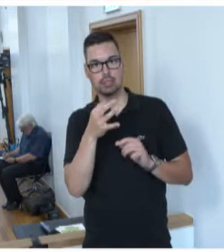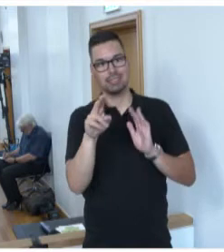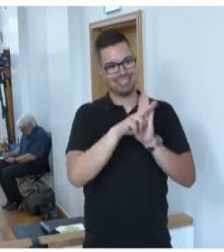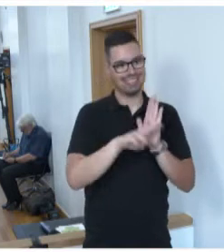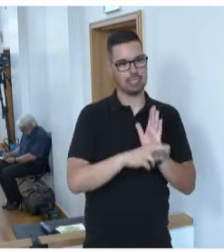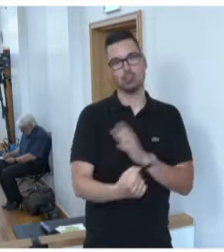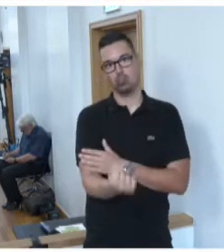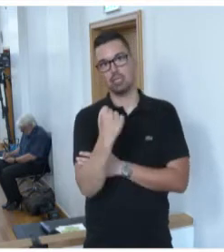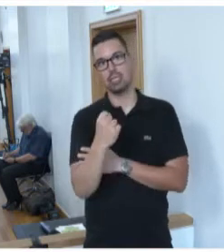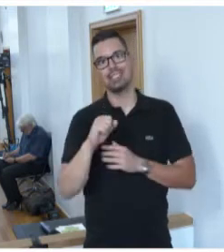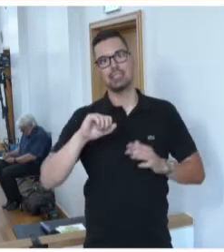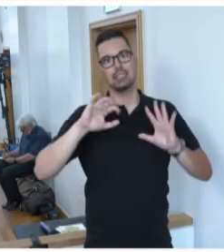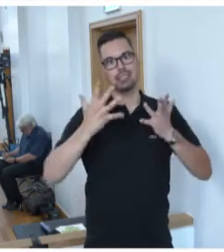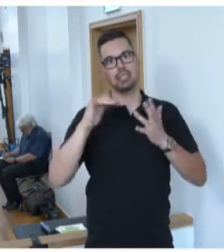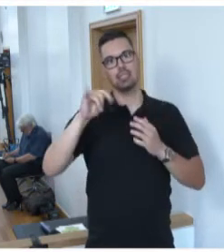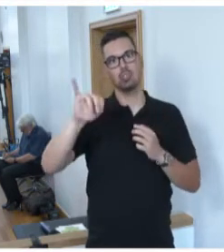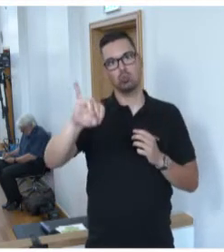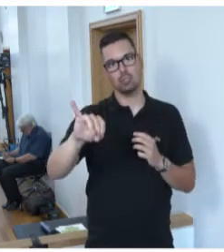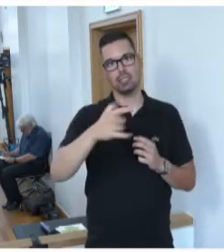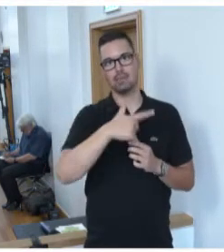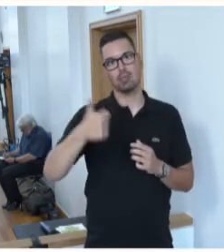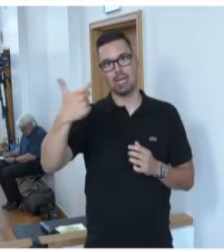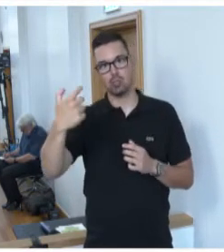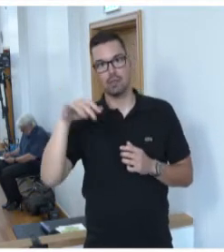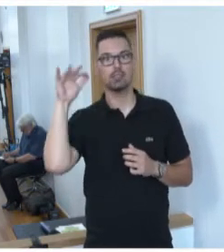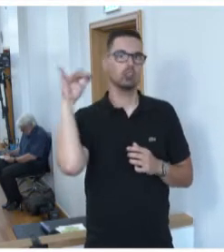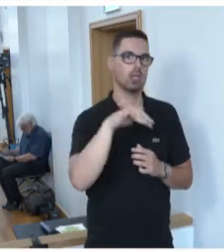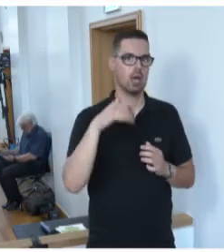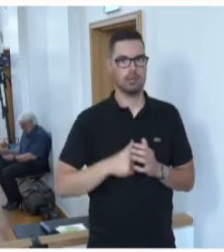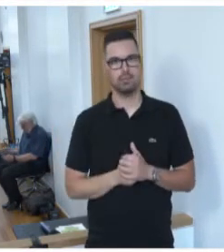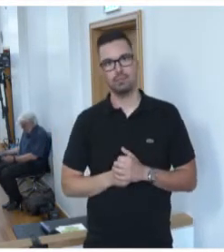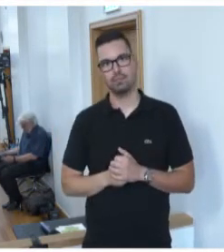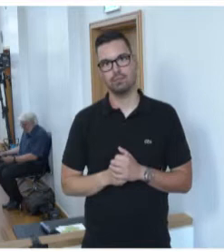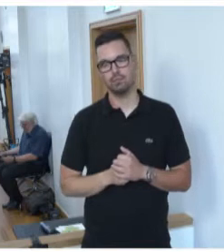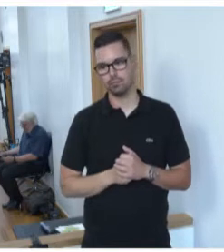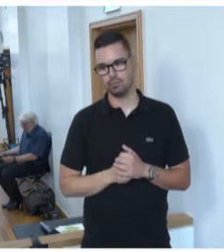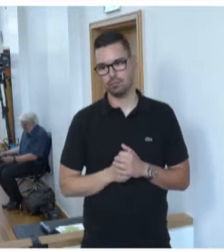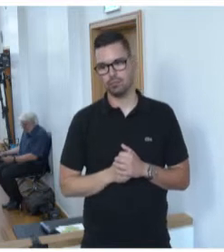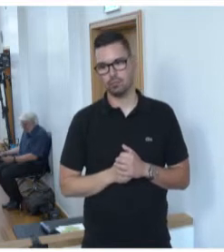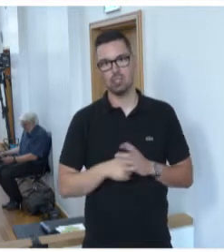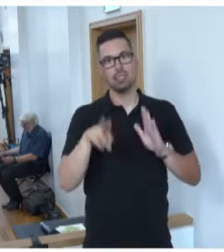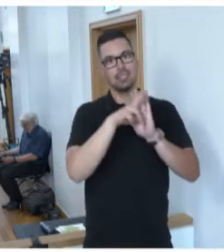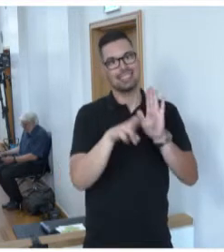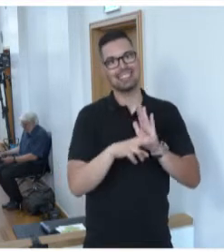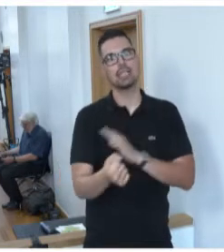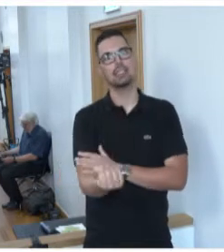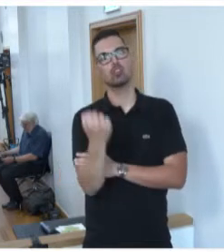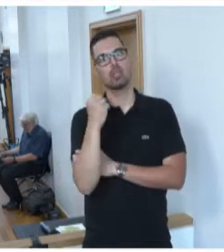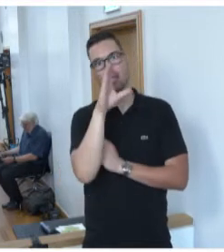das seit dem 10. Juni 2021 in Kraft getreten ist. Das Gesetz stärkt die